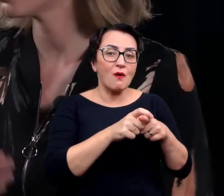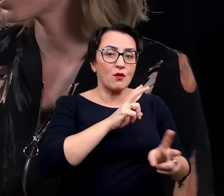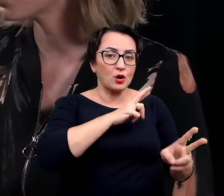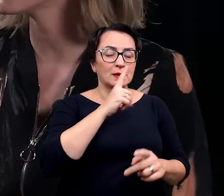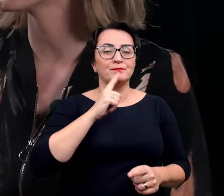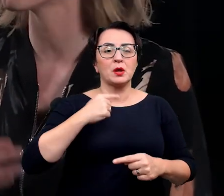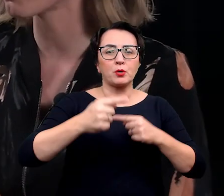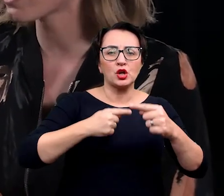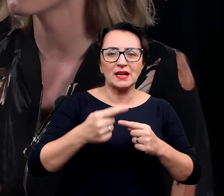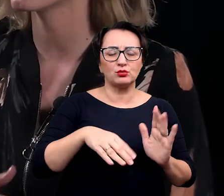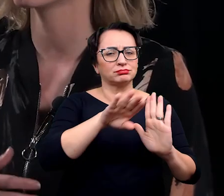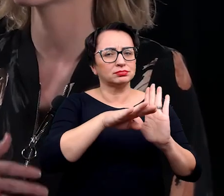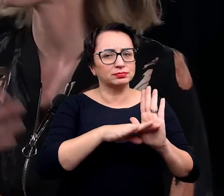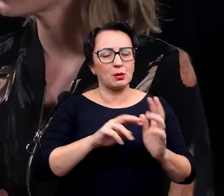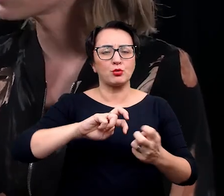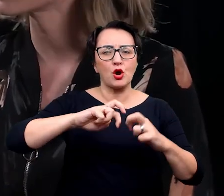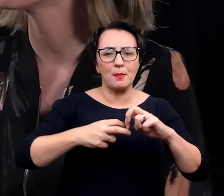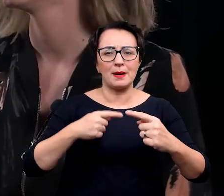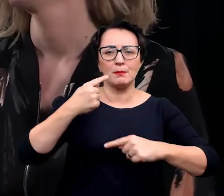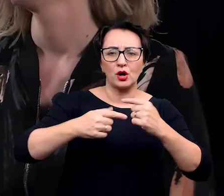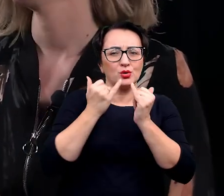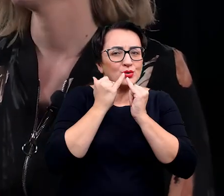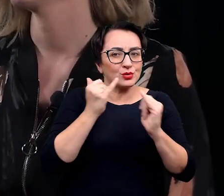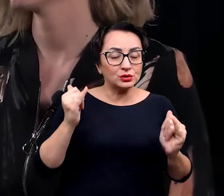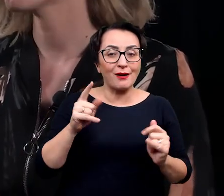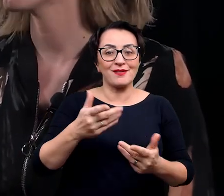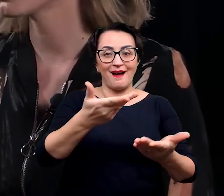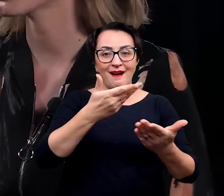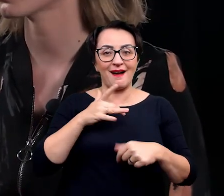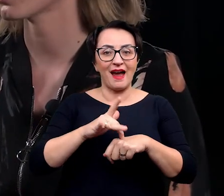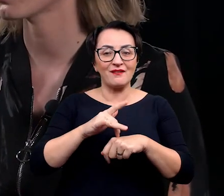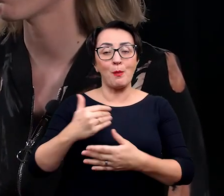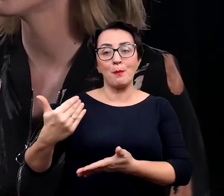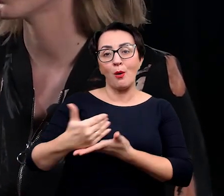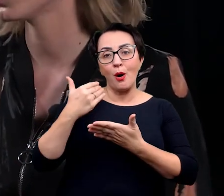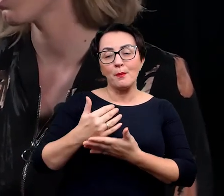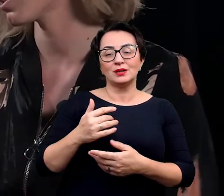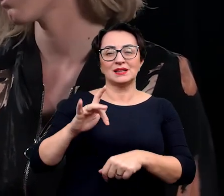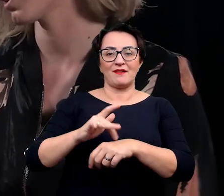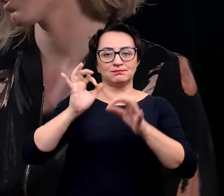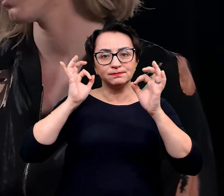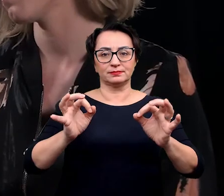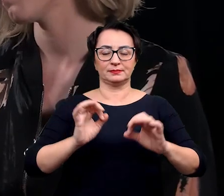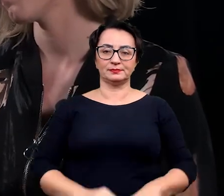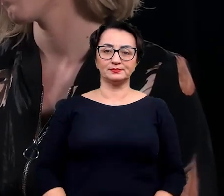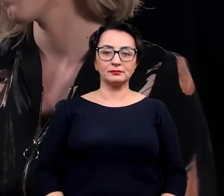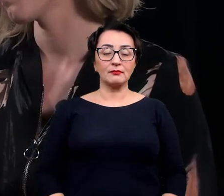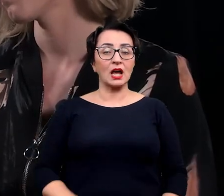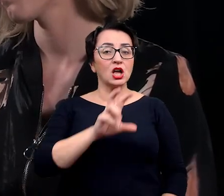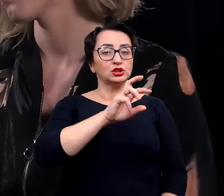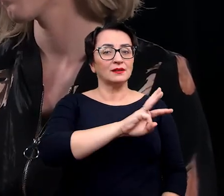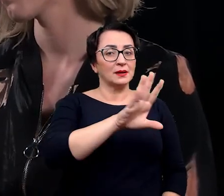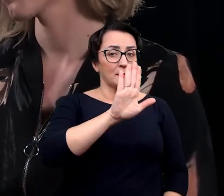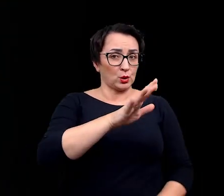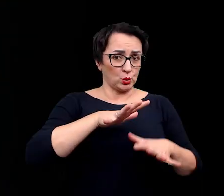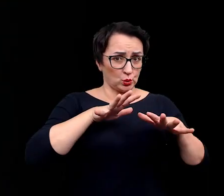rozumie się procedury i problemy i procesy też powoduje, że ta pomoc jest bardziej efektywna. Czy